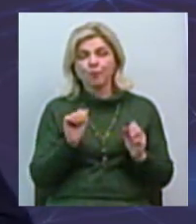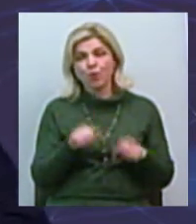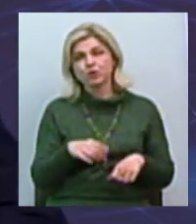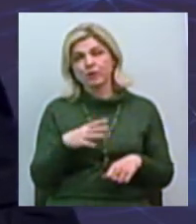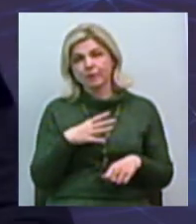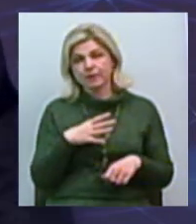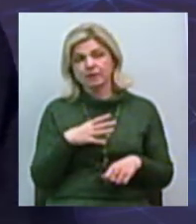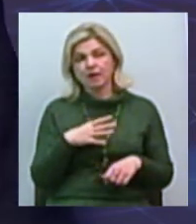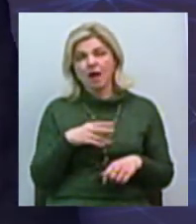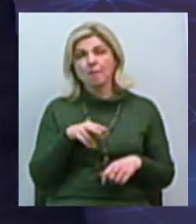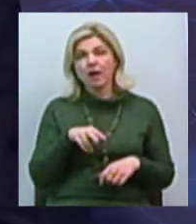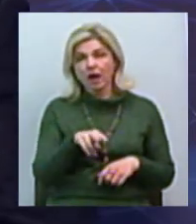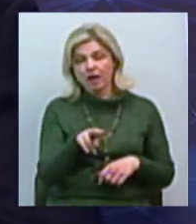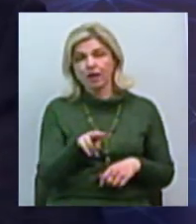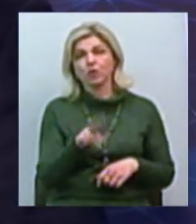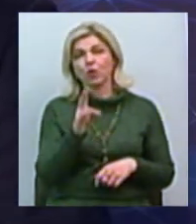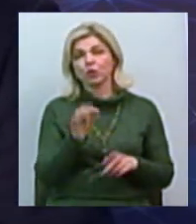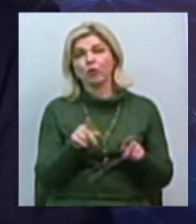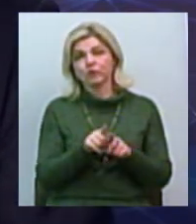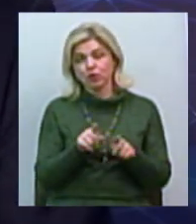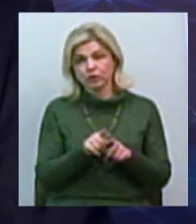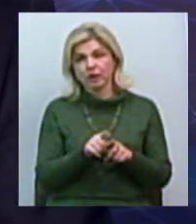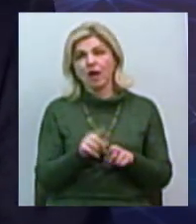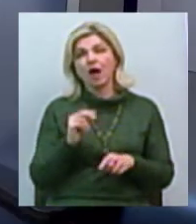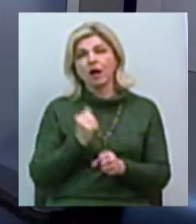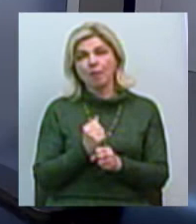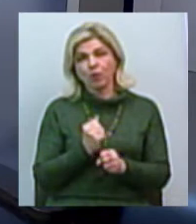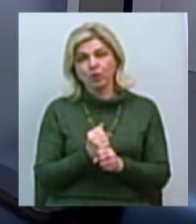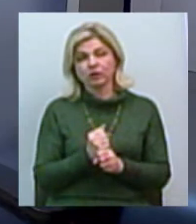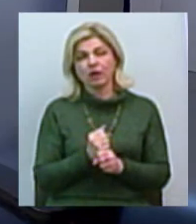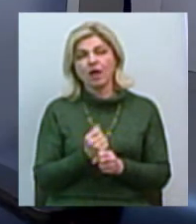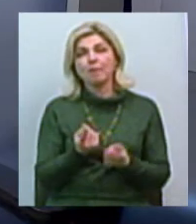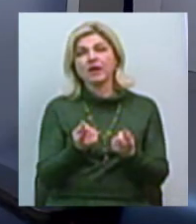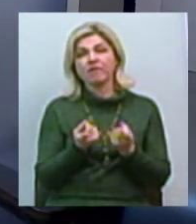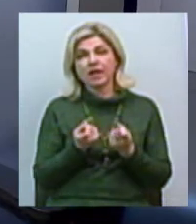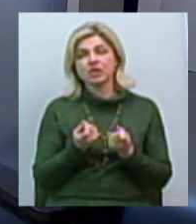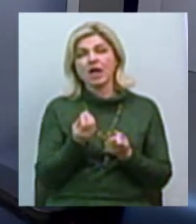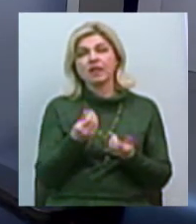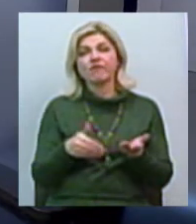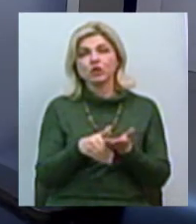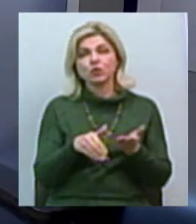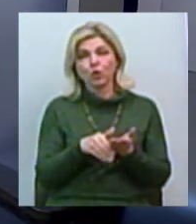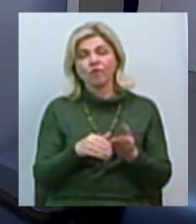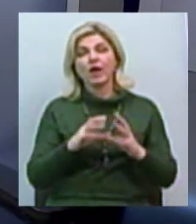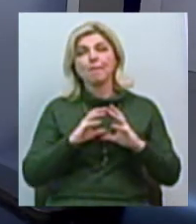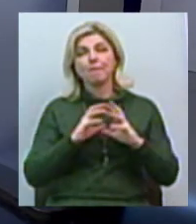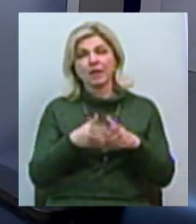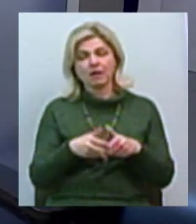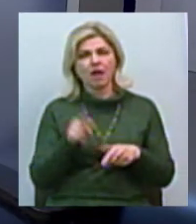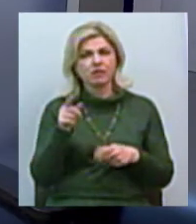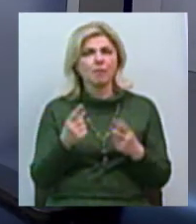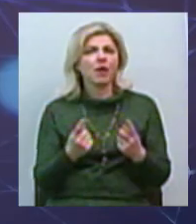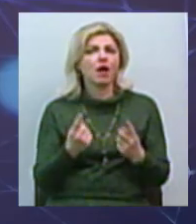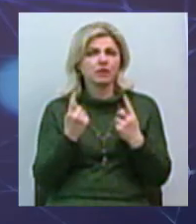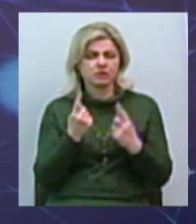в параллельному образу, але все-таки, с одной стороны, работа по привлечению інвесторов со всього мира, ведь там колосальне